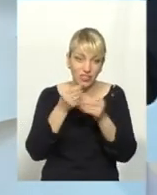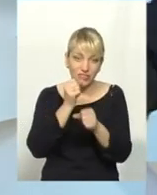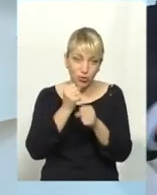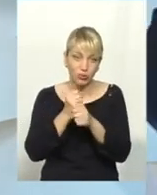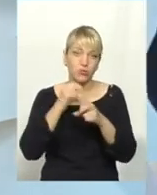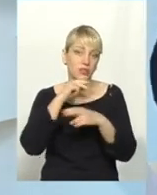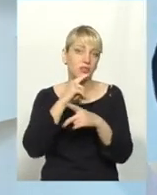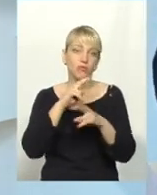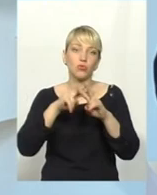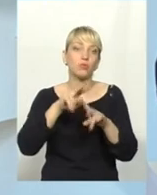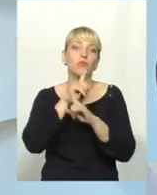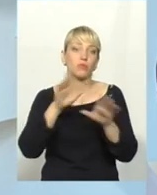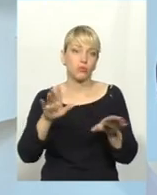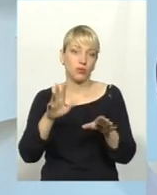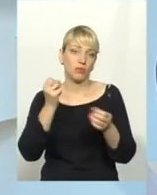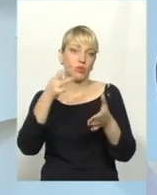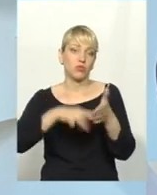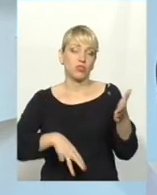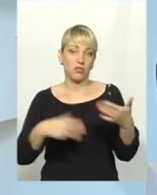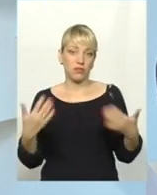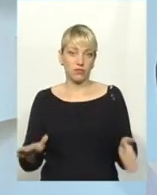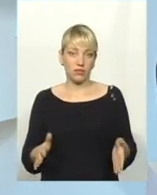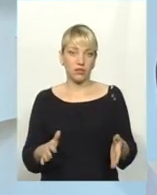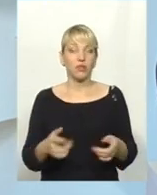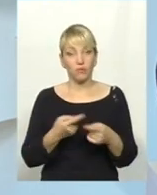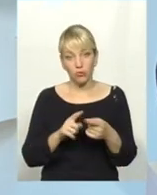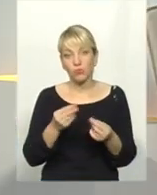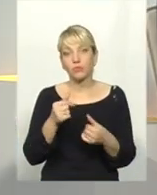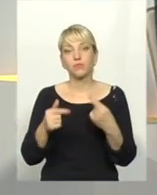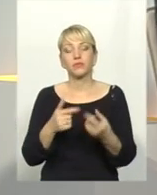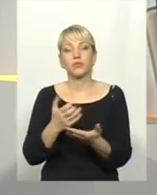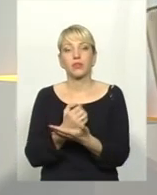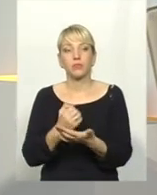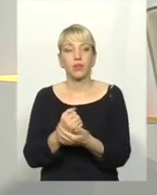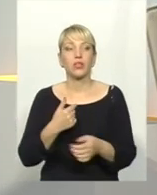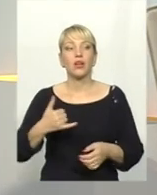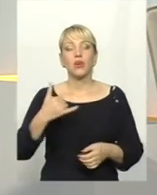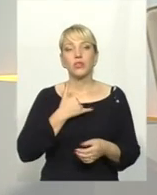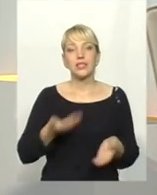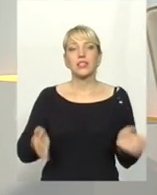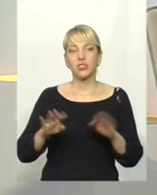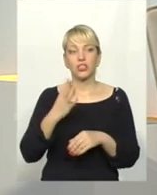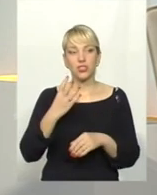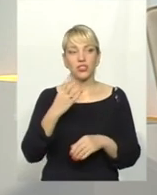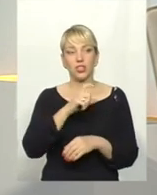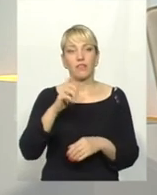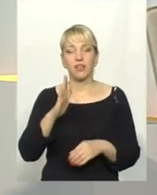нам науспіхів лікування. В нас залишається буквально чотири хвилини. Скажіть, будь ласка,